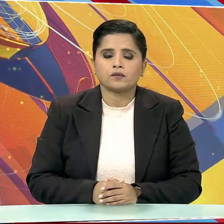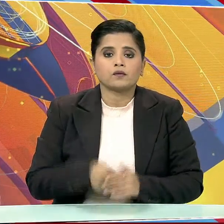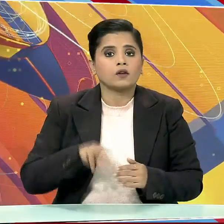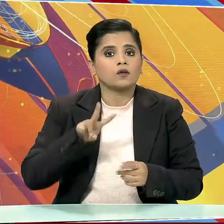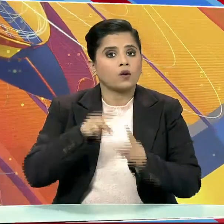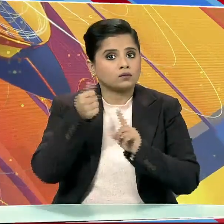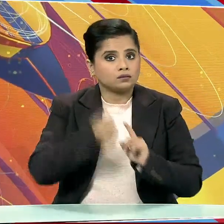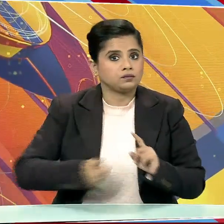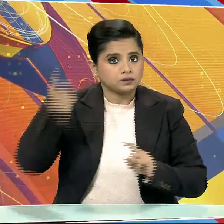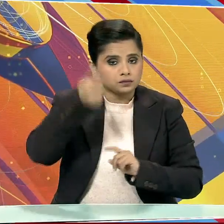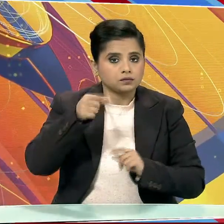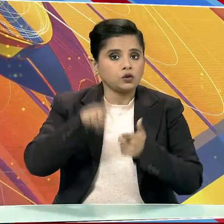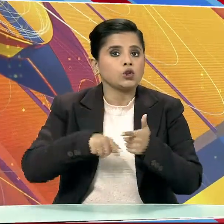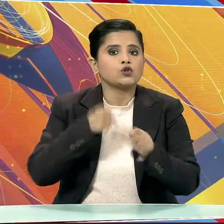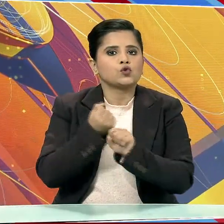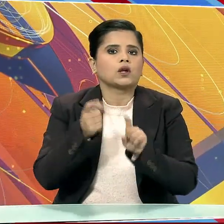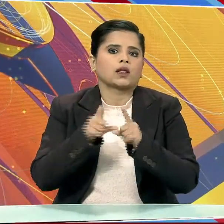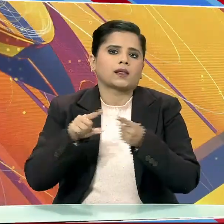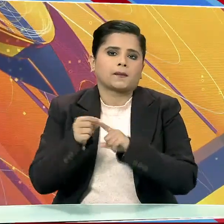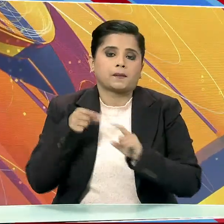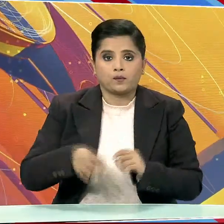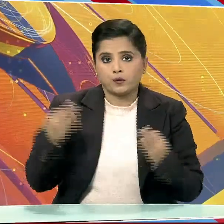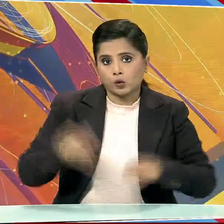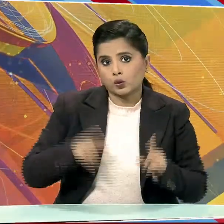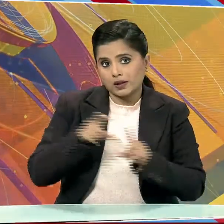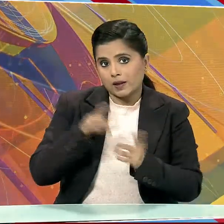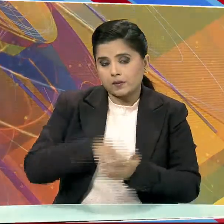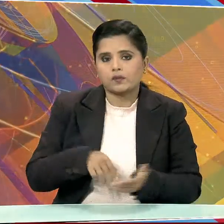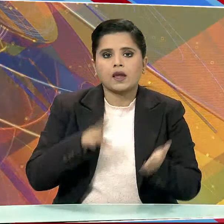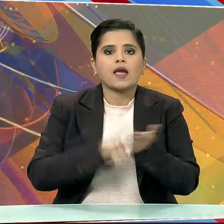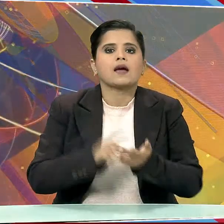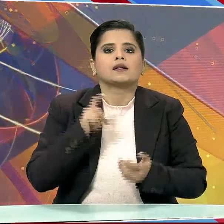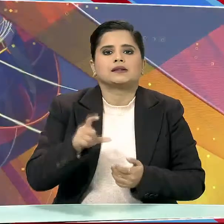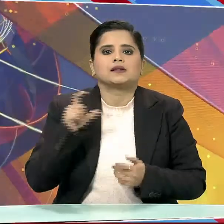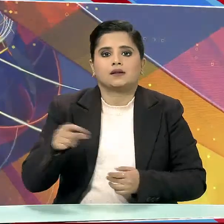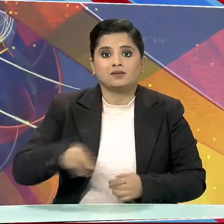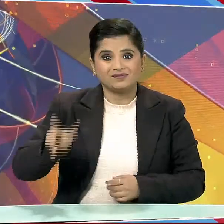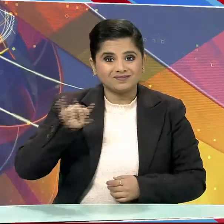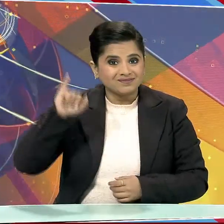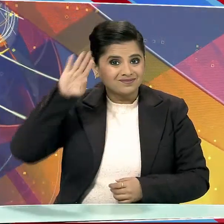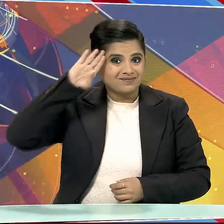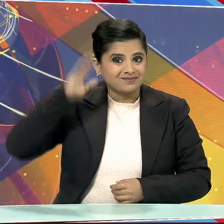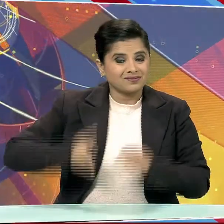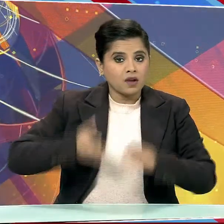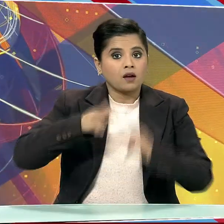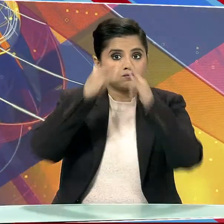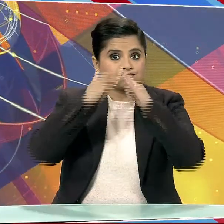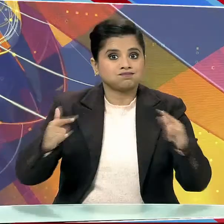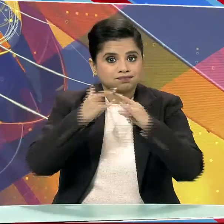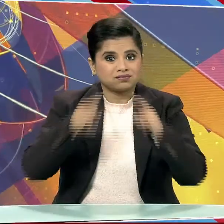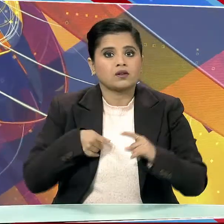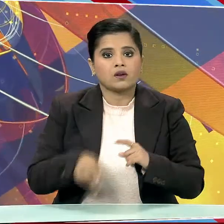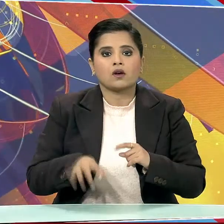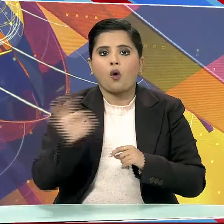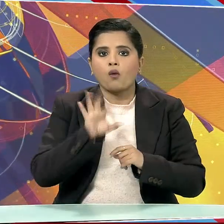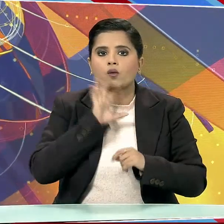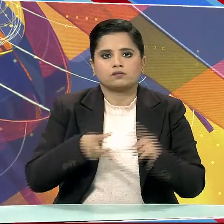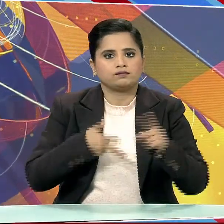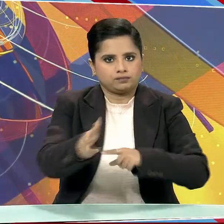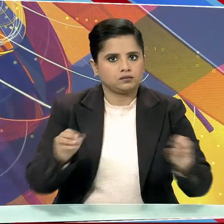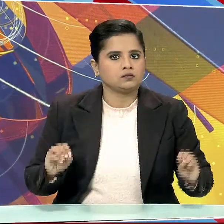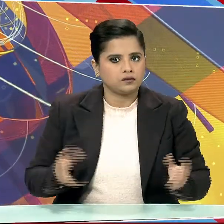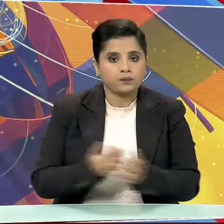उपराश्टपती जगदीब धनकर ने नई दिल्ली में एंसीसी गरतंत्र दिवस शिविर का अपचारिक रूप से किया उठाटन